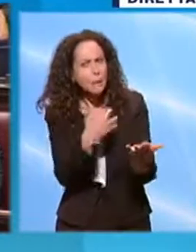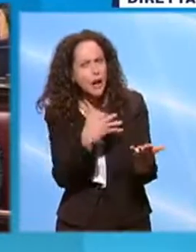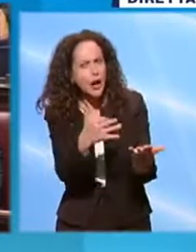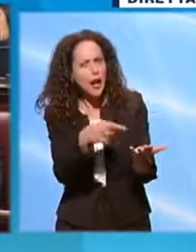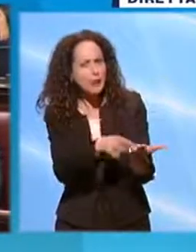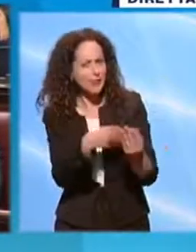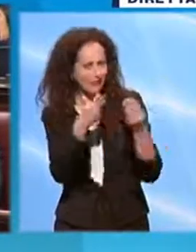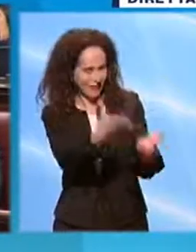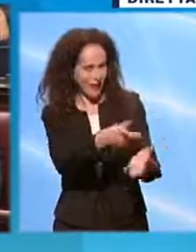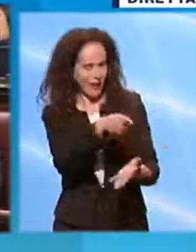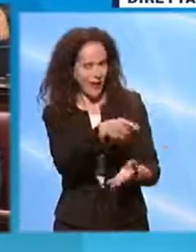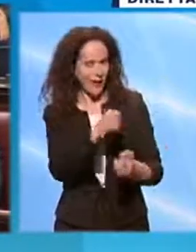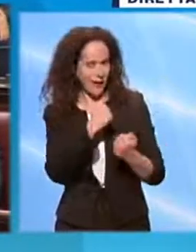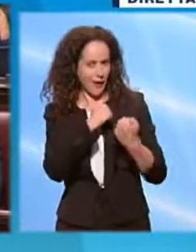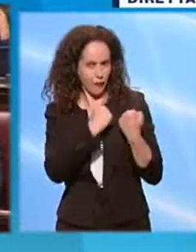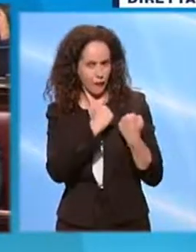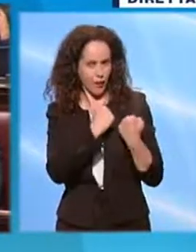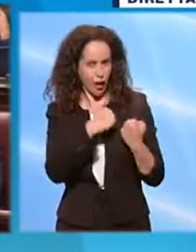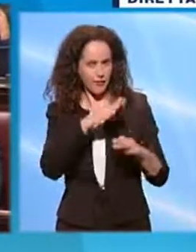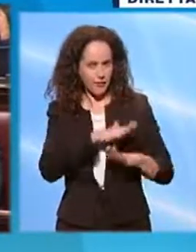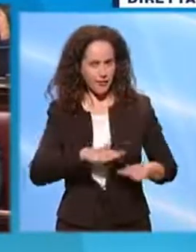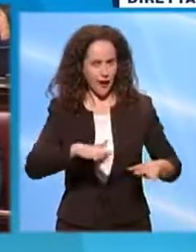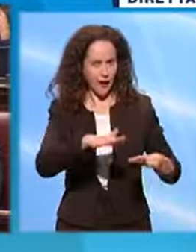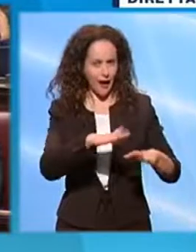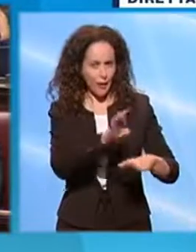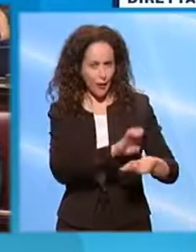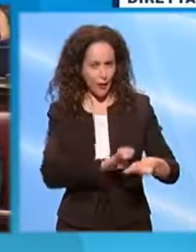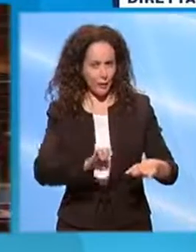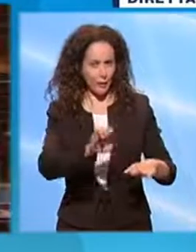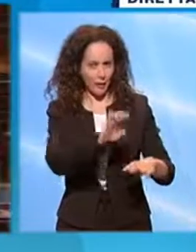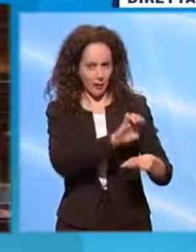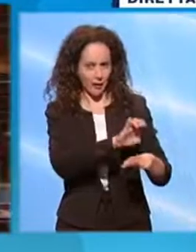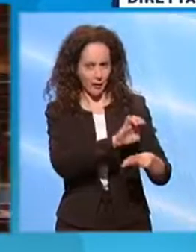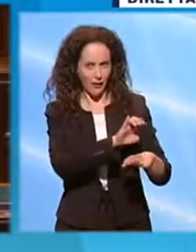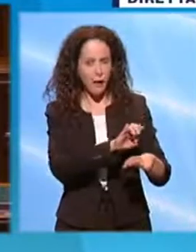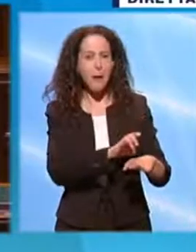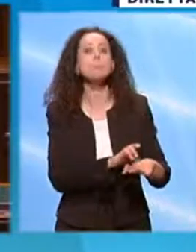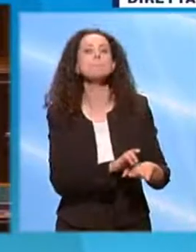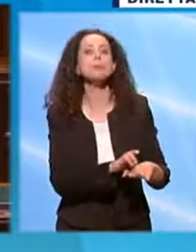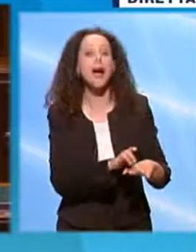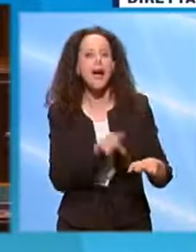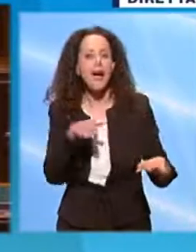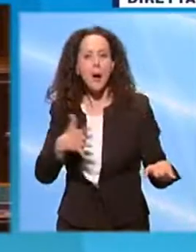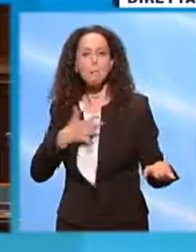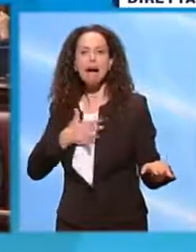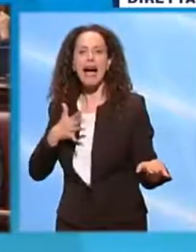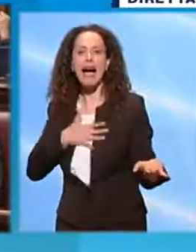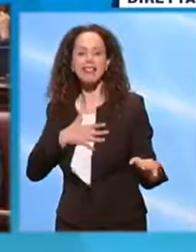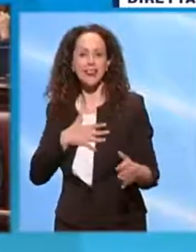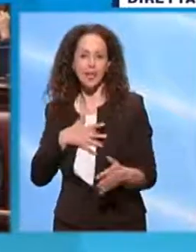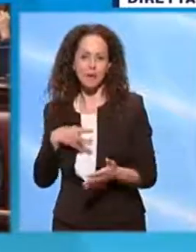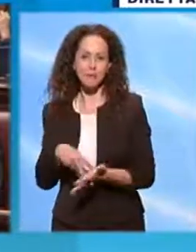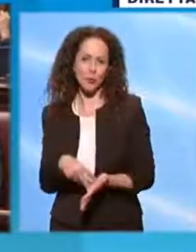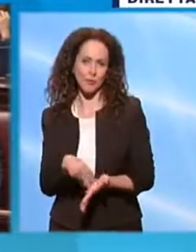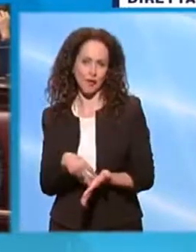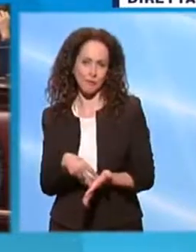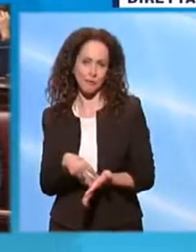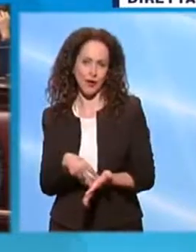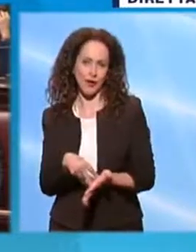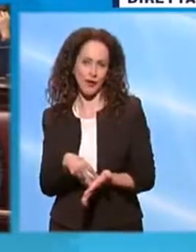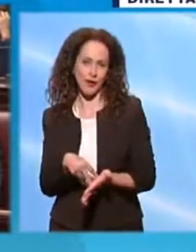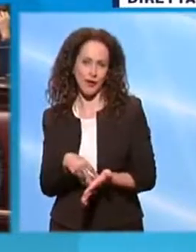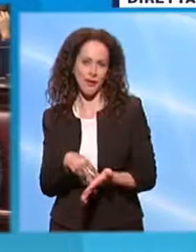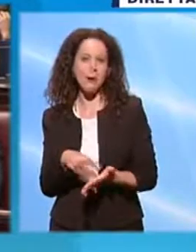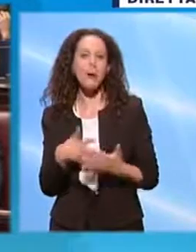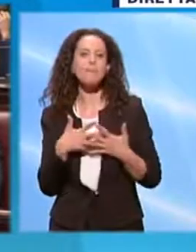'avrebbe resa più forte nel tavolo europeo, ma più debole in patria, perché ovviamente la sua maggioranza si